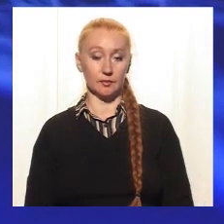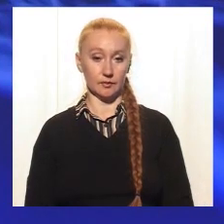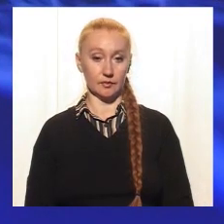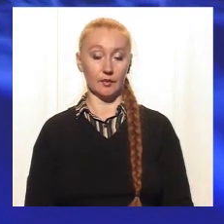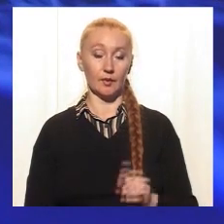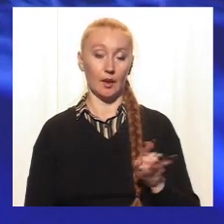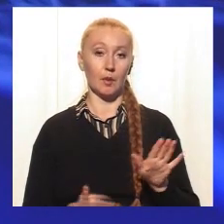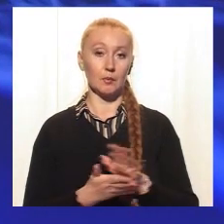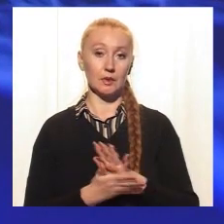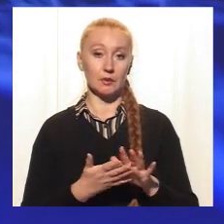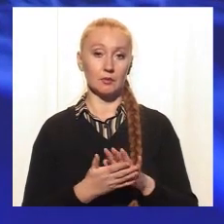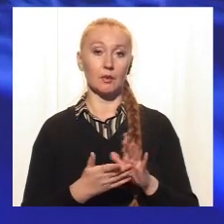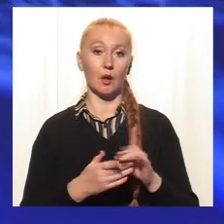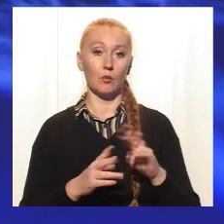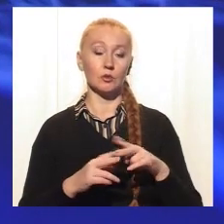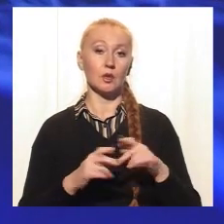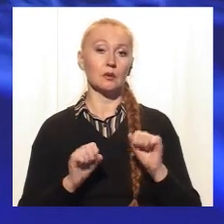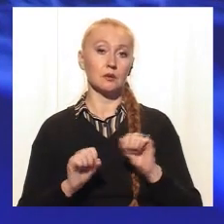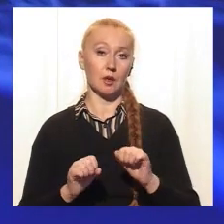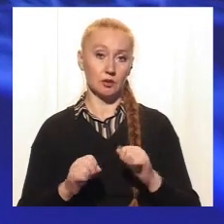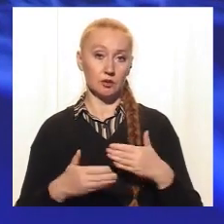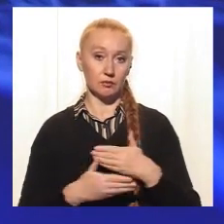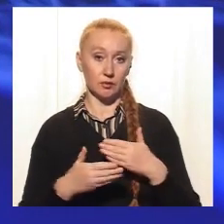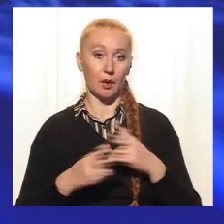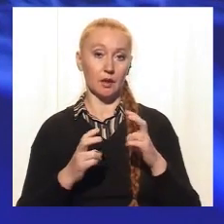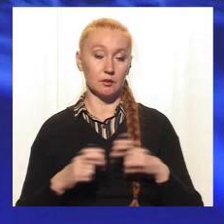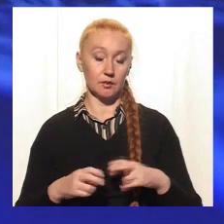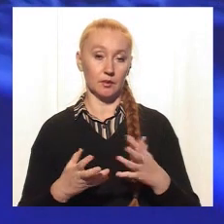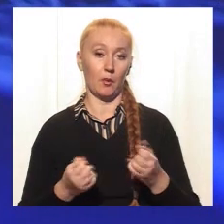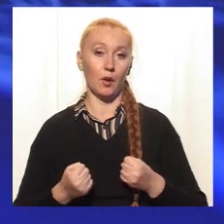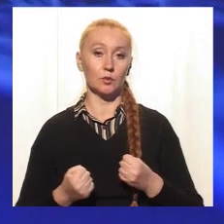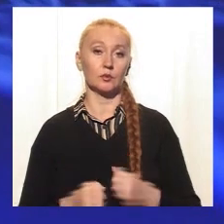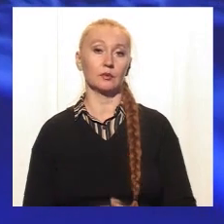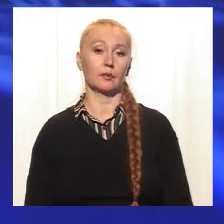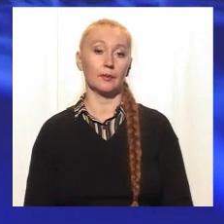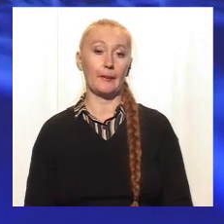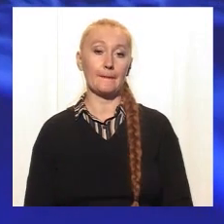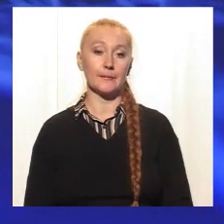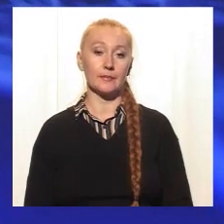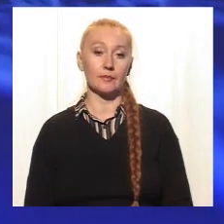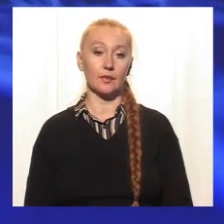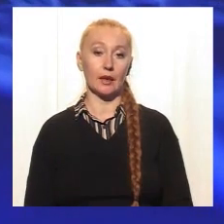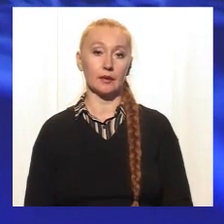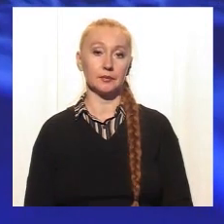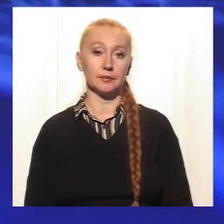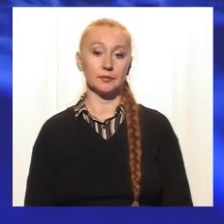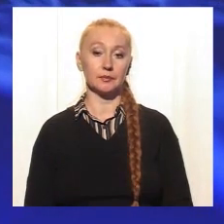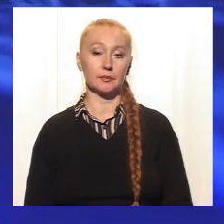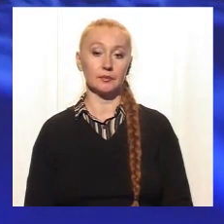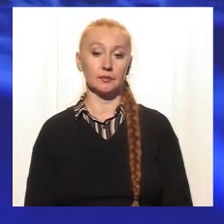безплатно можна получить контрацептиви, презервативи. Можна получить даже